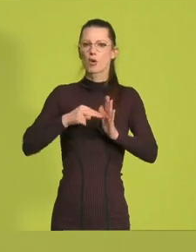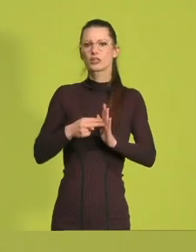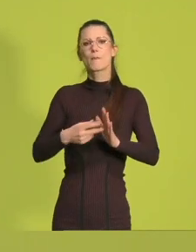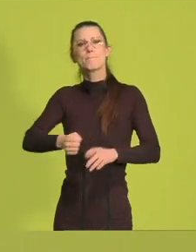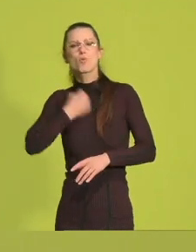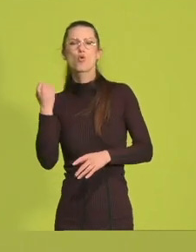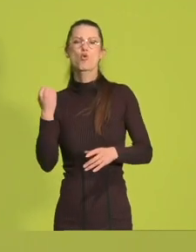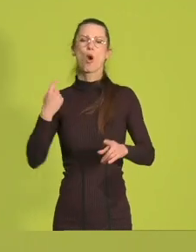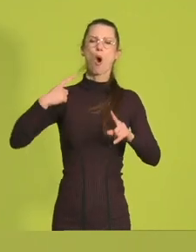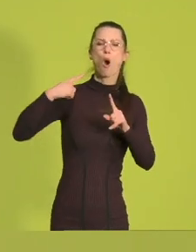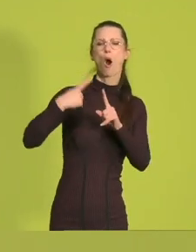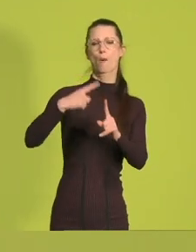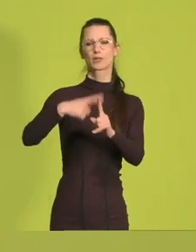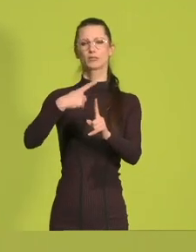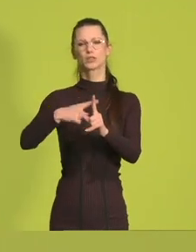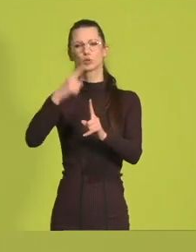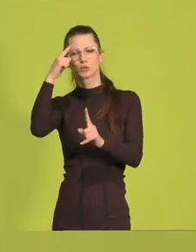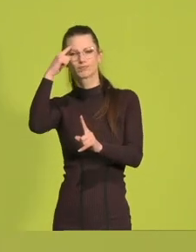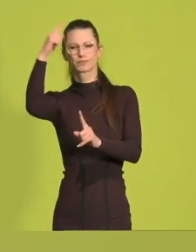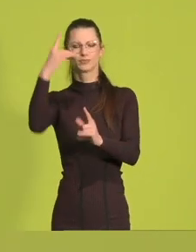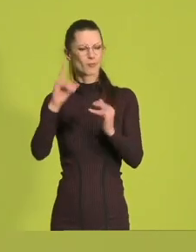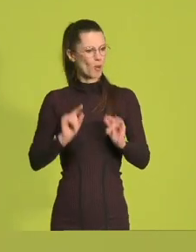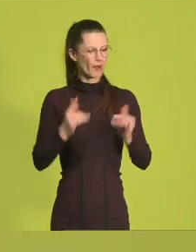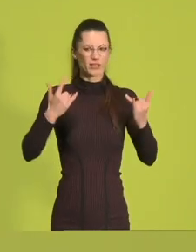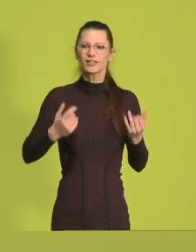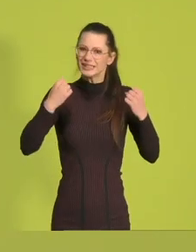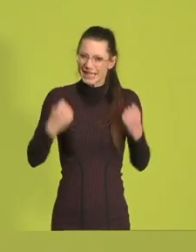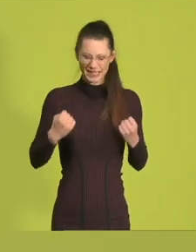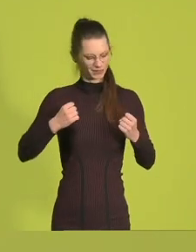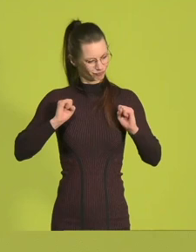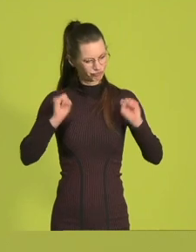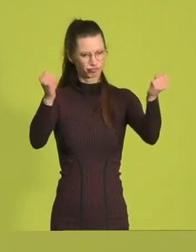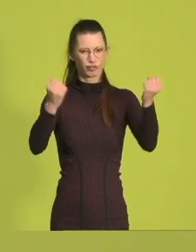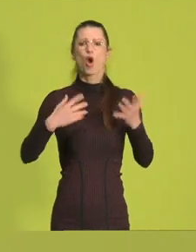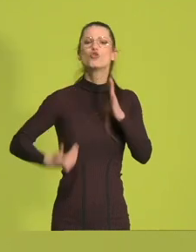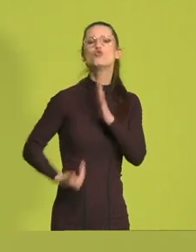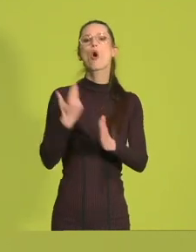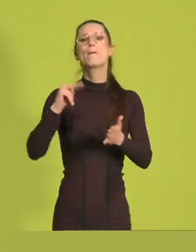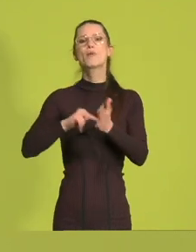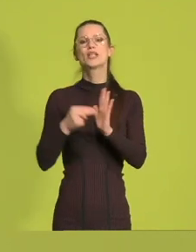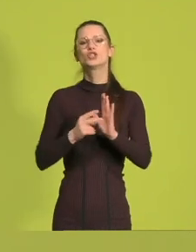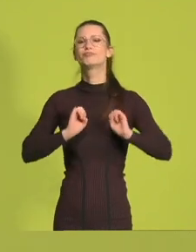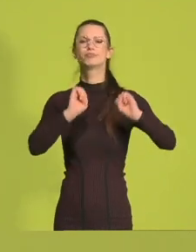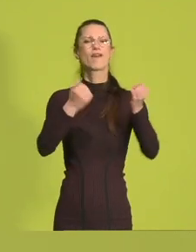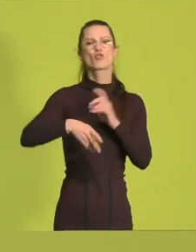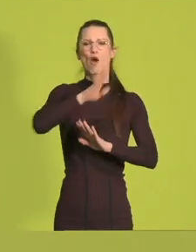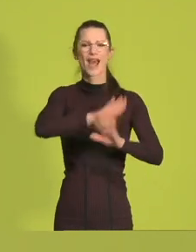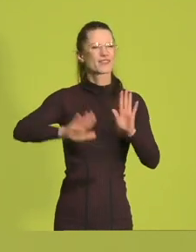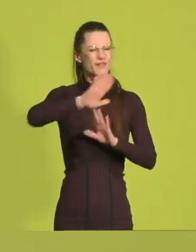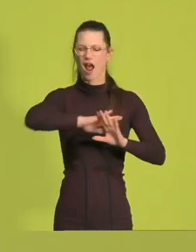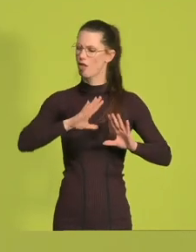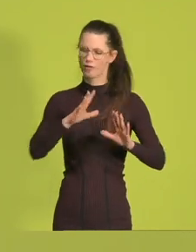und Optimismus diese Herausforderungen angeht und die einen neuen politischen Aufbruch auch für NRW wagt.